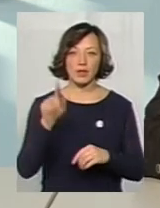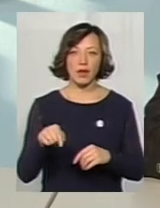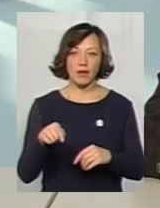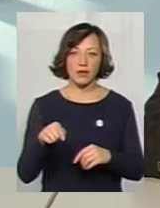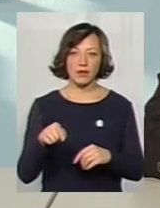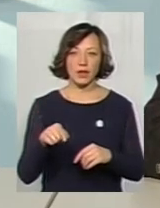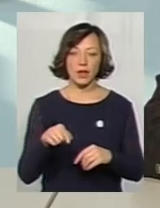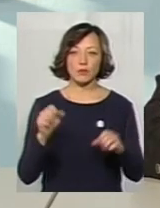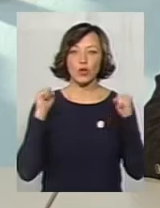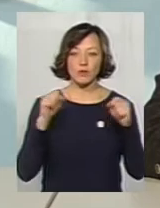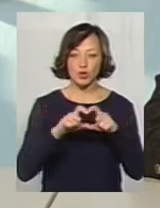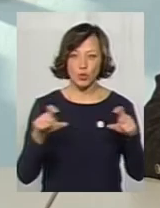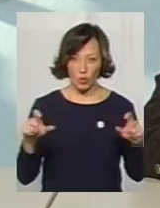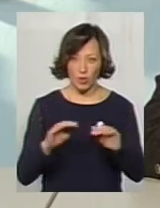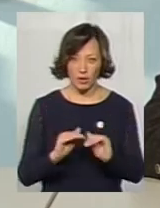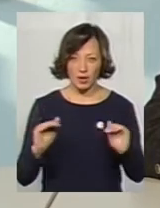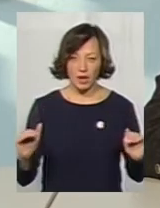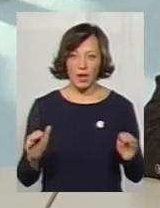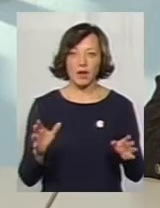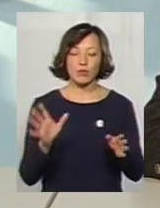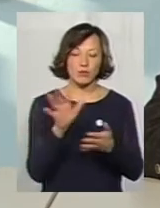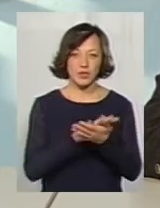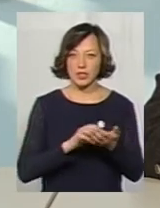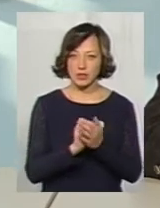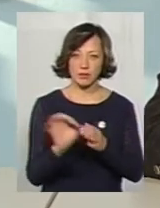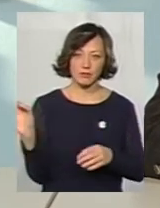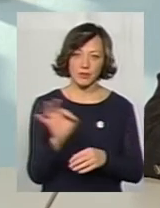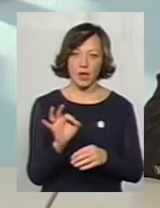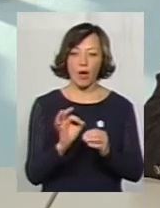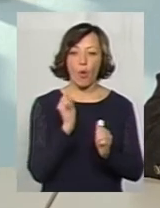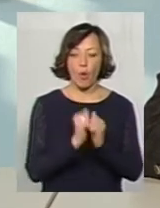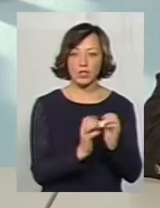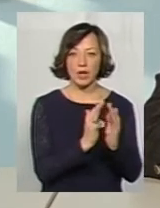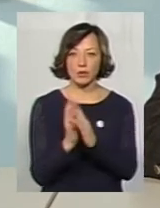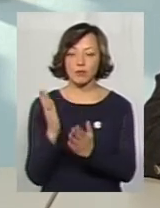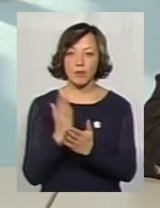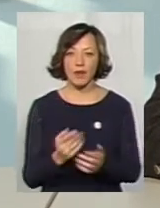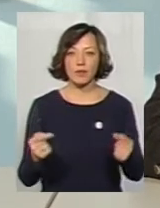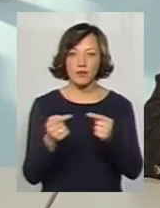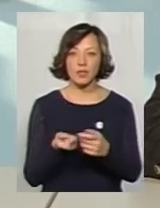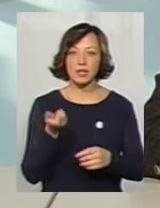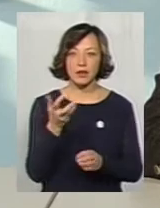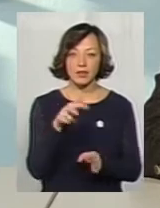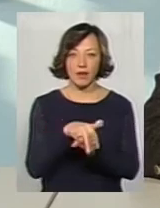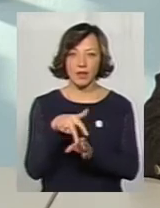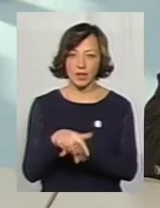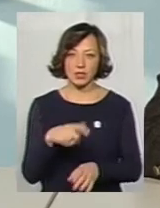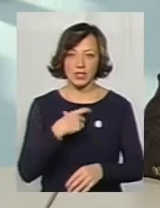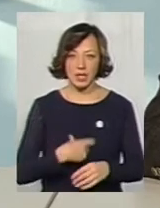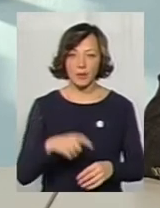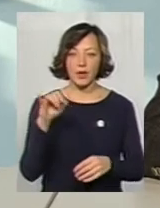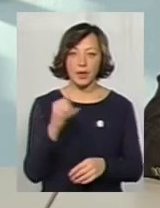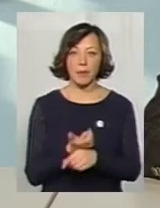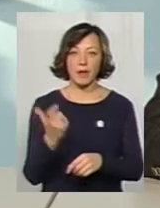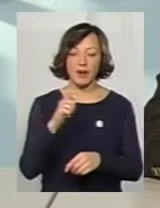вихованцями ДЮСШ, газон буде знищений моментально, тому що кожен газон має відповідну кількість навантаження на себе і